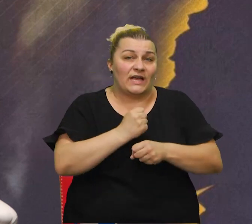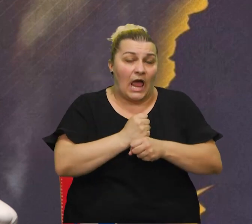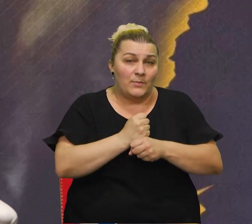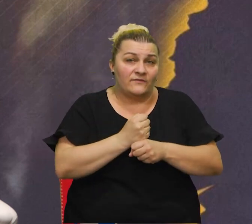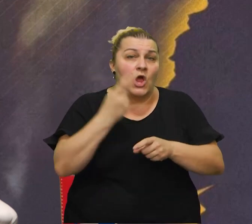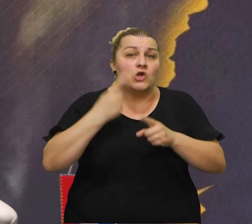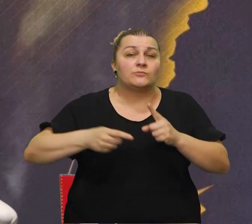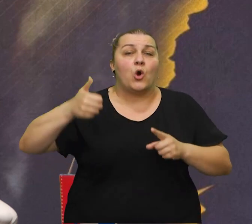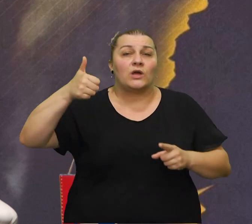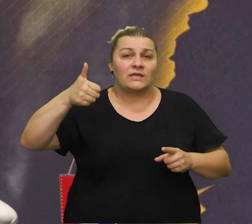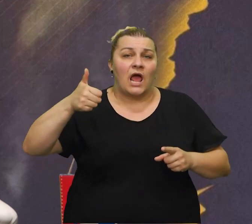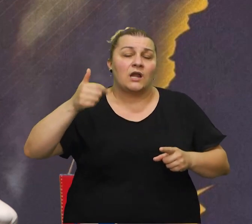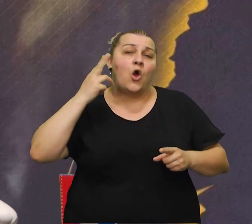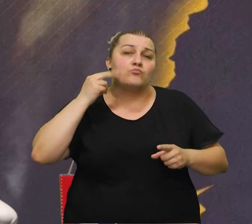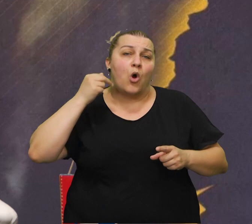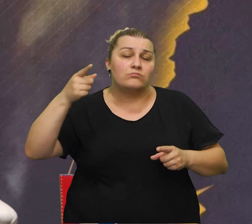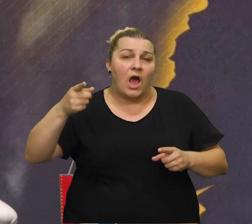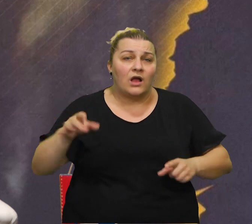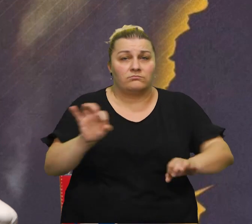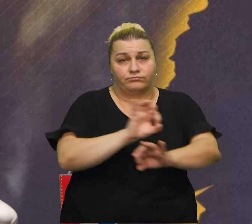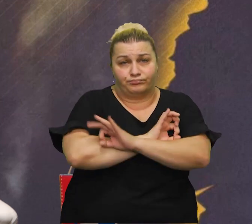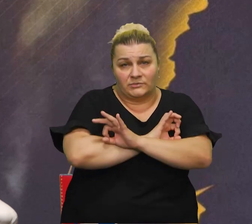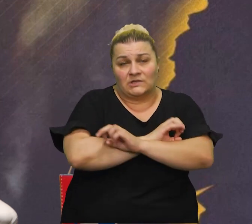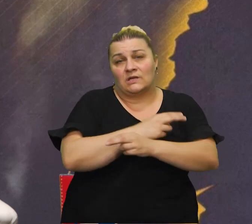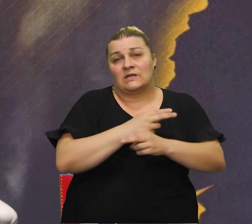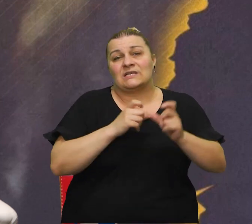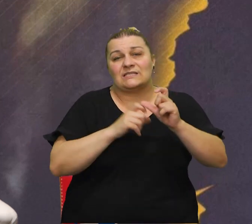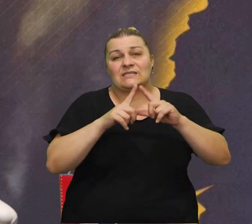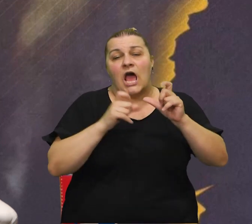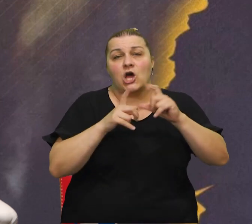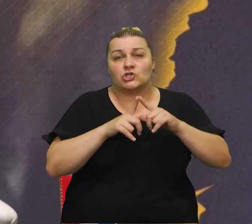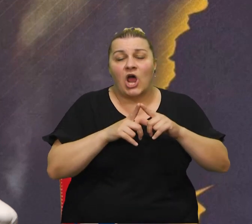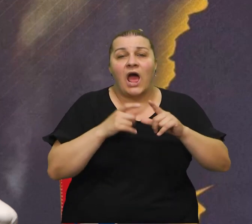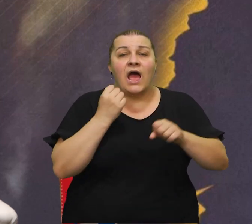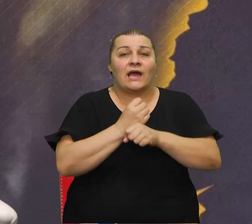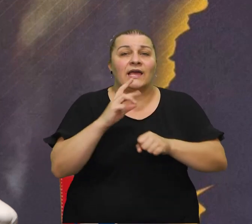stradanje poklonog Gešavskoga, momka, nevilne žrte, Saše Gešavskoga.